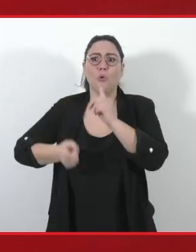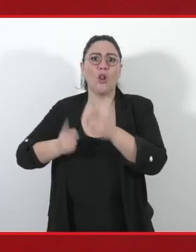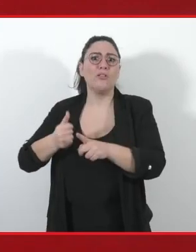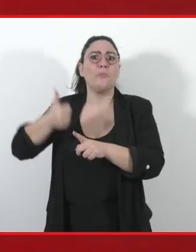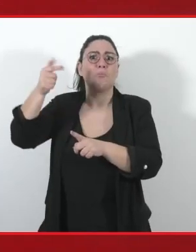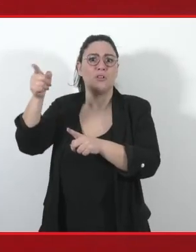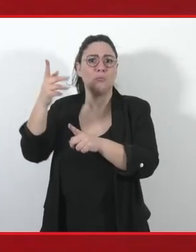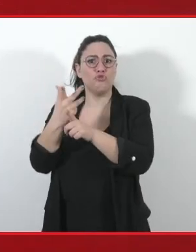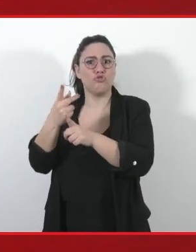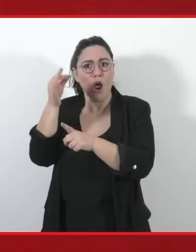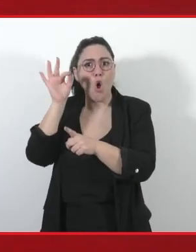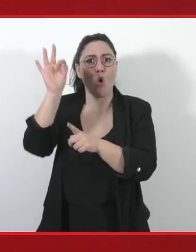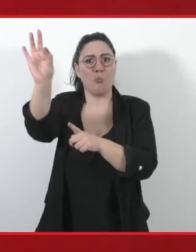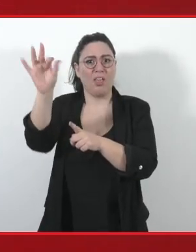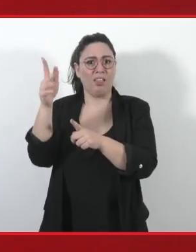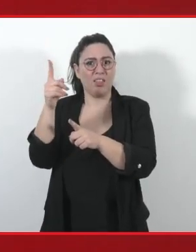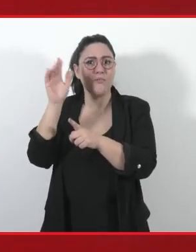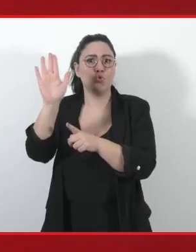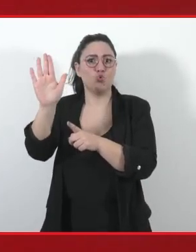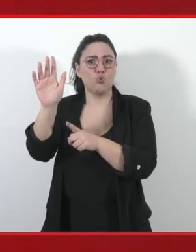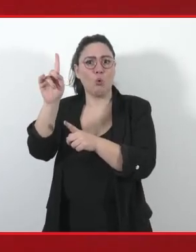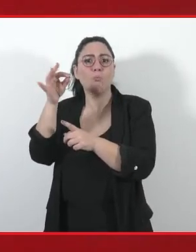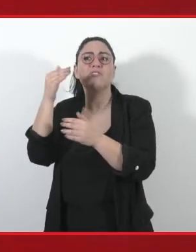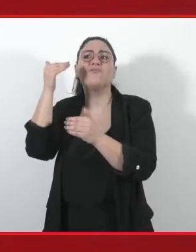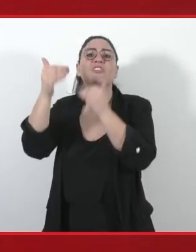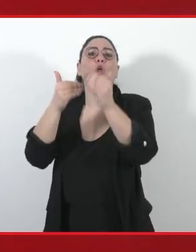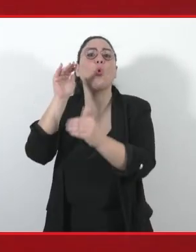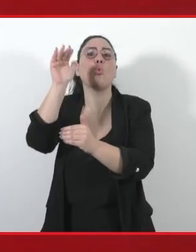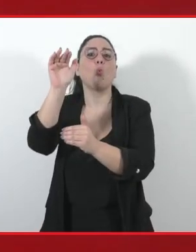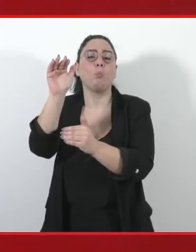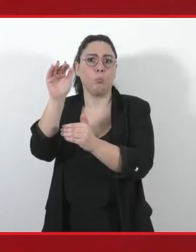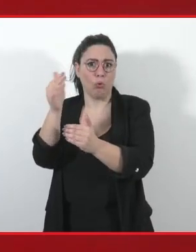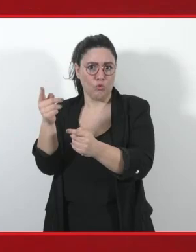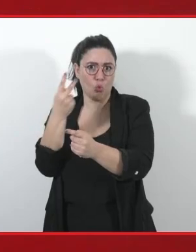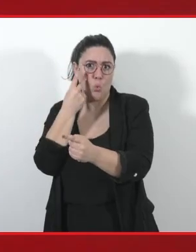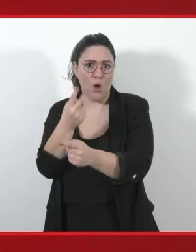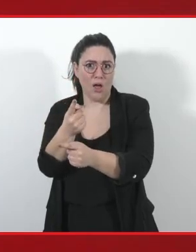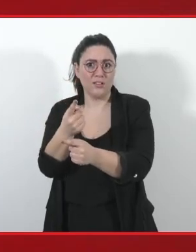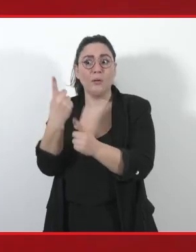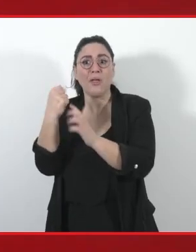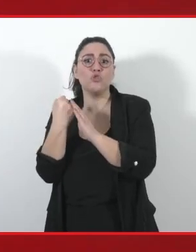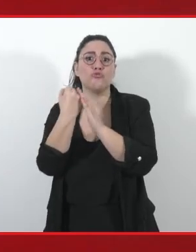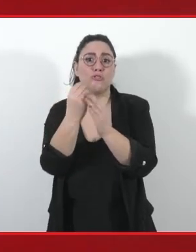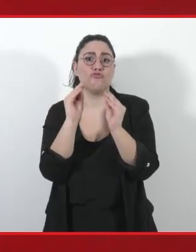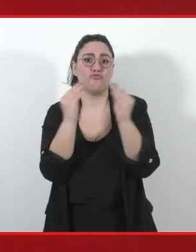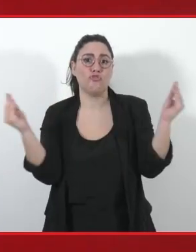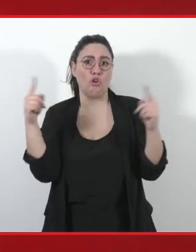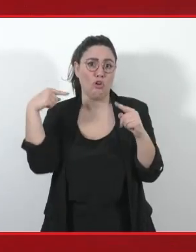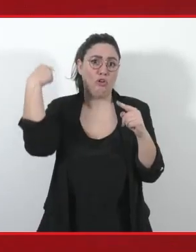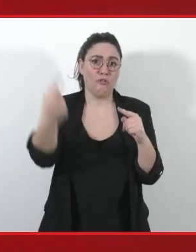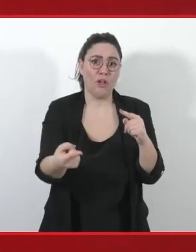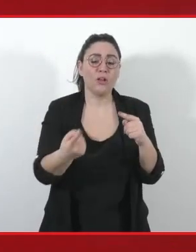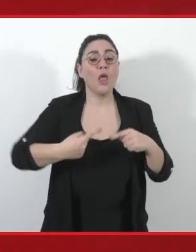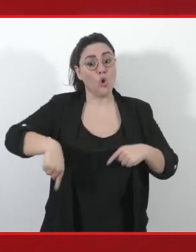posto gli obiettivi ambientali a fondamento del proprio sviluppo futuro e a favore delle nuove generazioni. Dobbiamo quindi essere, anche come